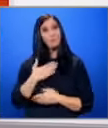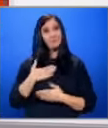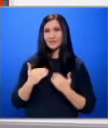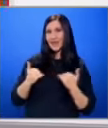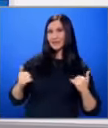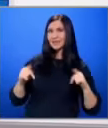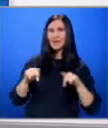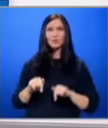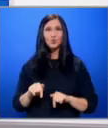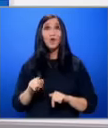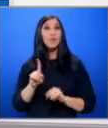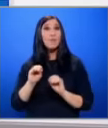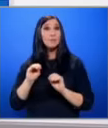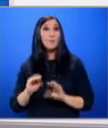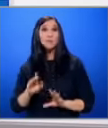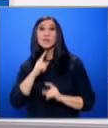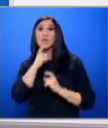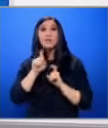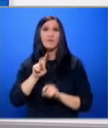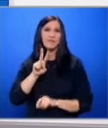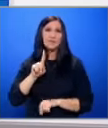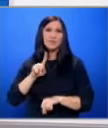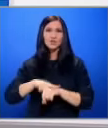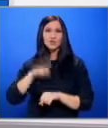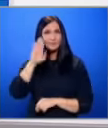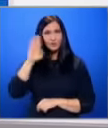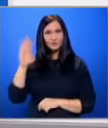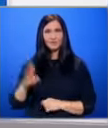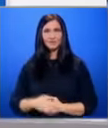разделяме тук. Не пропускайте и референдум от 20.00 часа. До виждане.